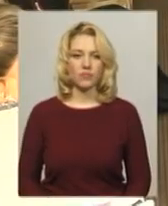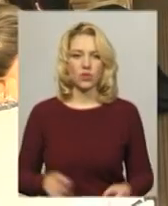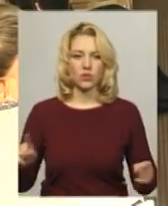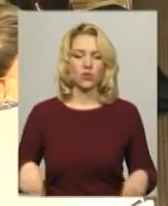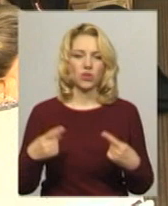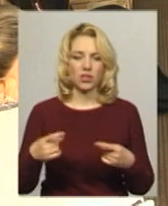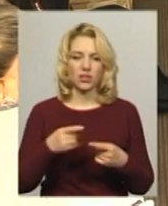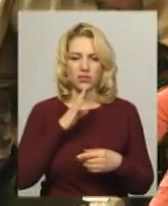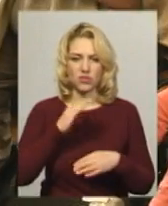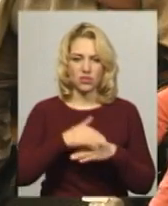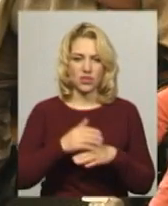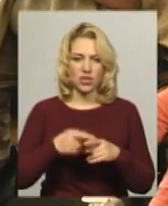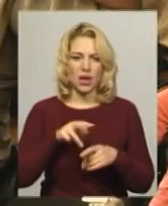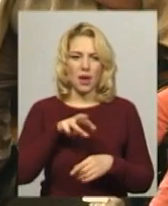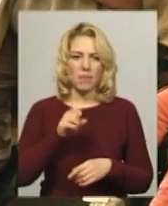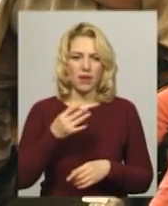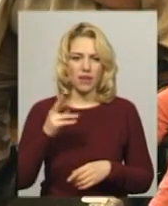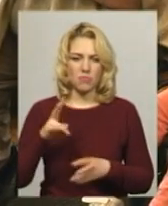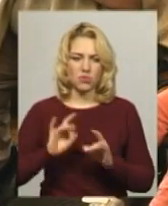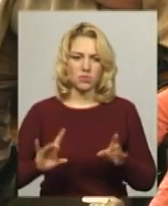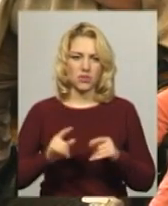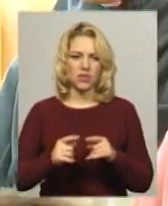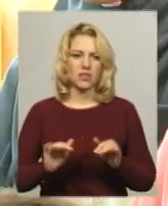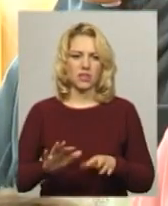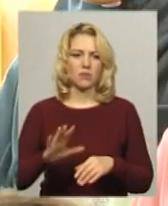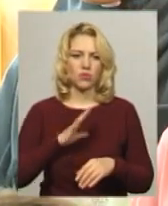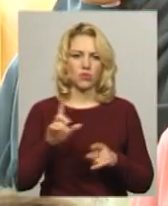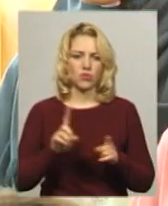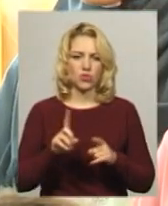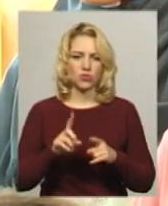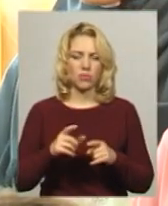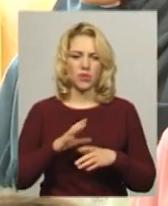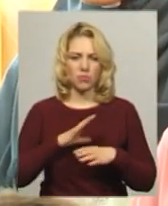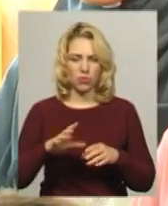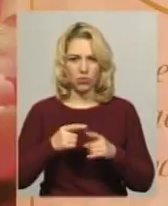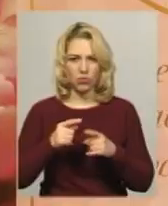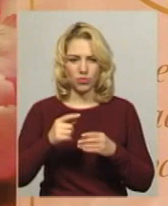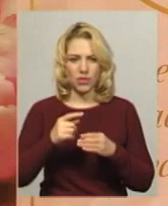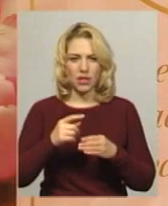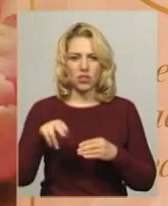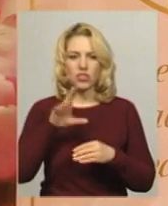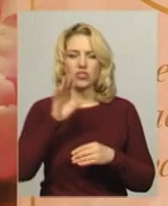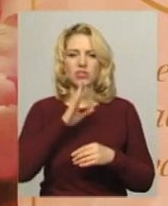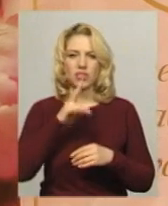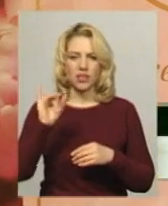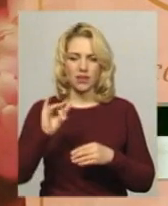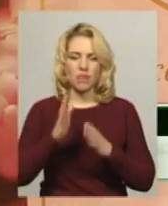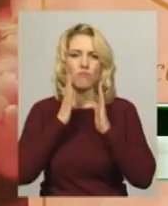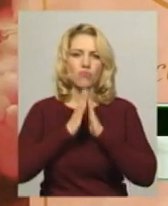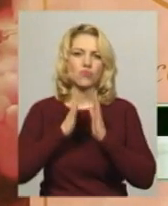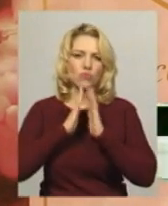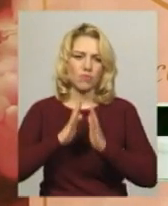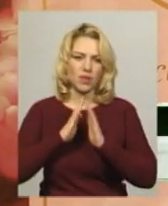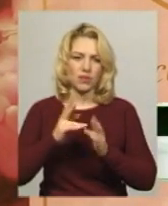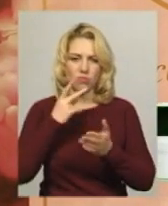«Дівич-вечора» Марія Мухамадова розповідає, захід бувся, аби розвіяти стереотипи щодо жінок-мусульманок. Даний захід ми організували з метою,